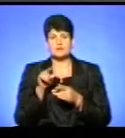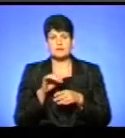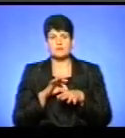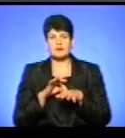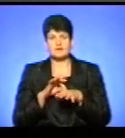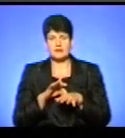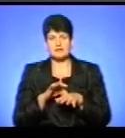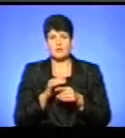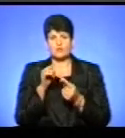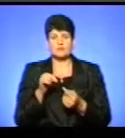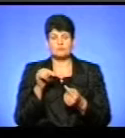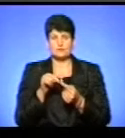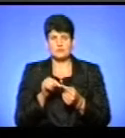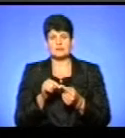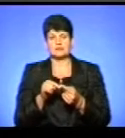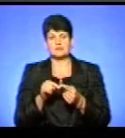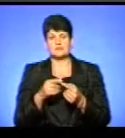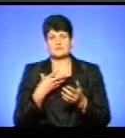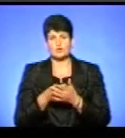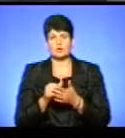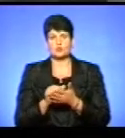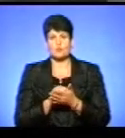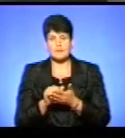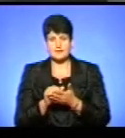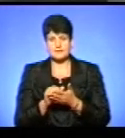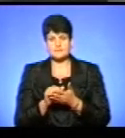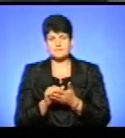у відповідність до звільної документи. Так,